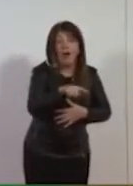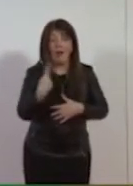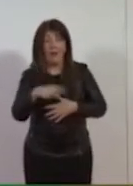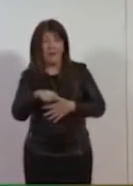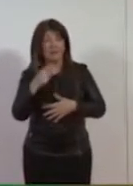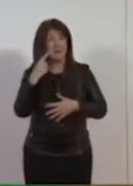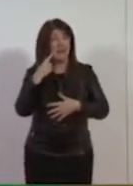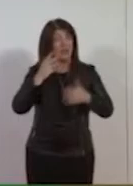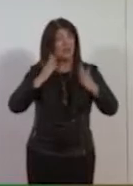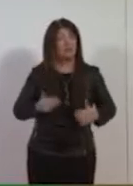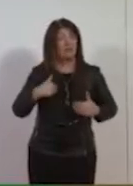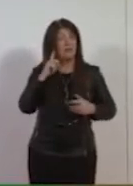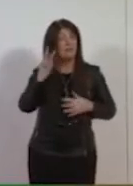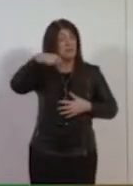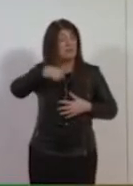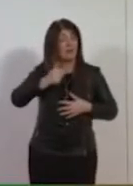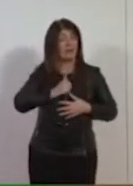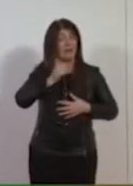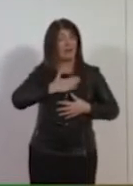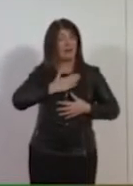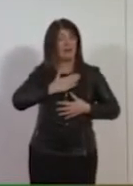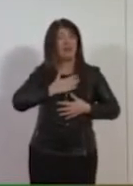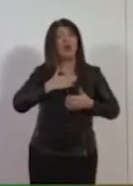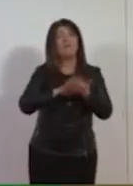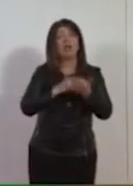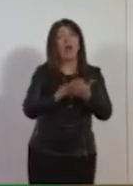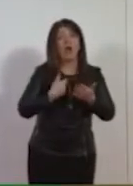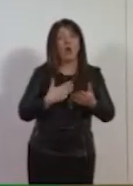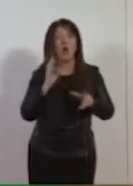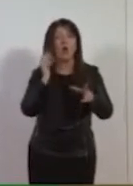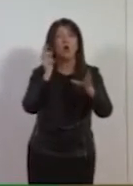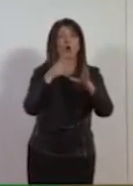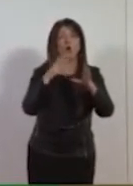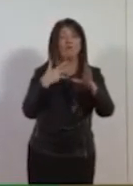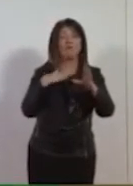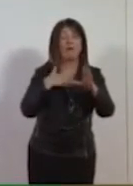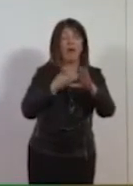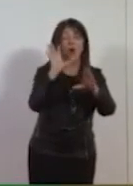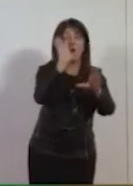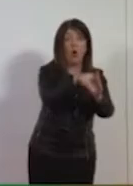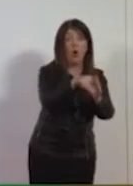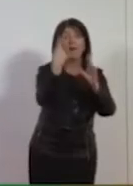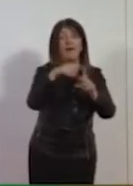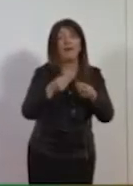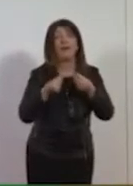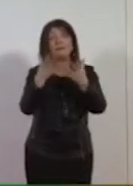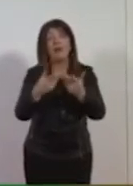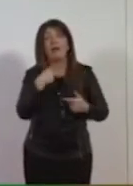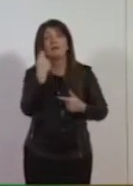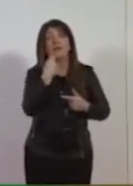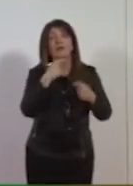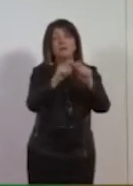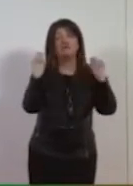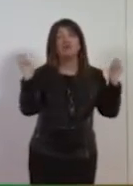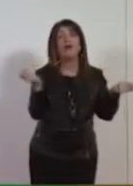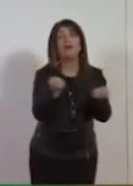stessi il loro sistema di valori, le loro idee, esattamente vicine e sovrapponibili all'interesse generale della collettività. Se facciamo questa